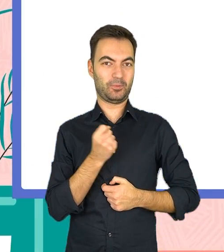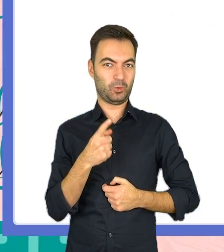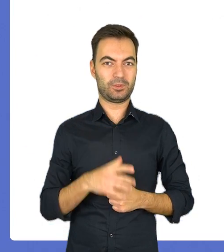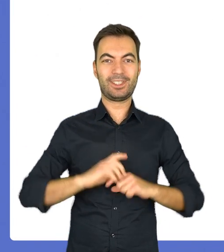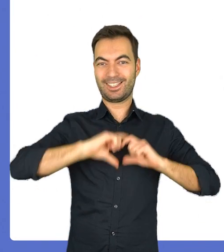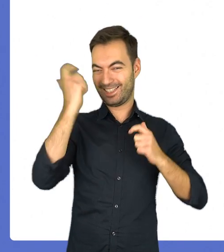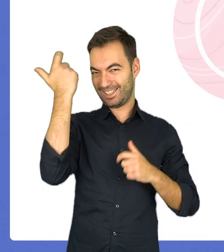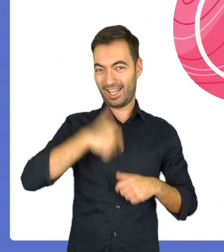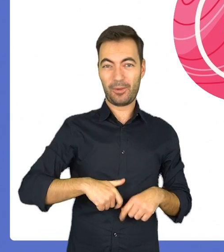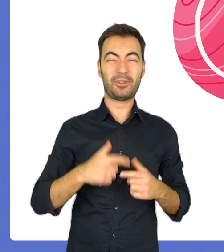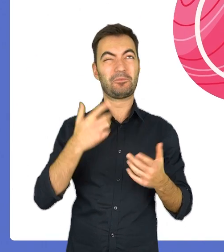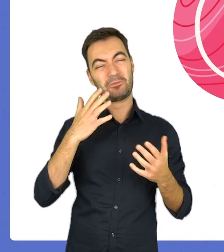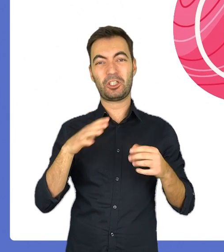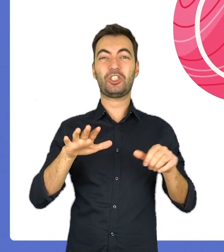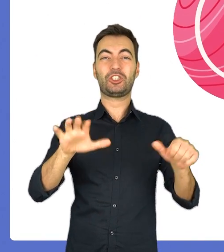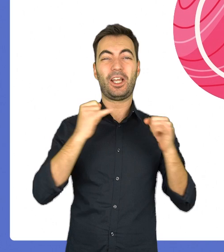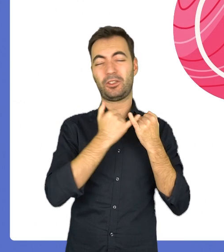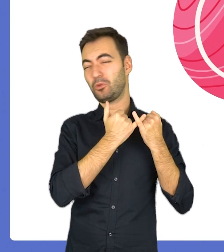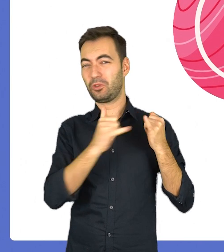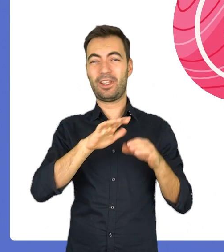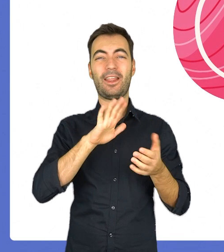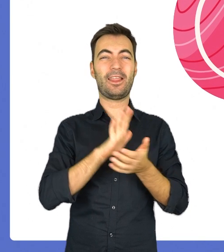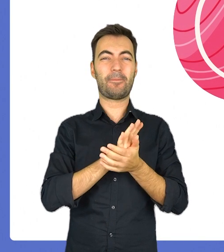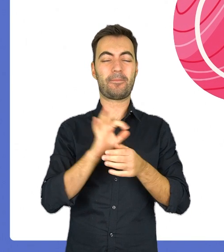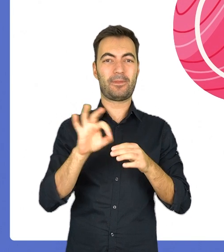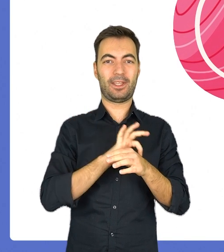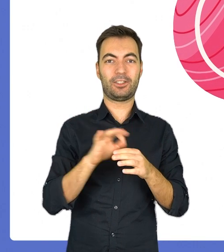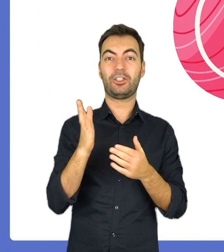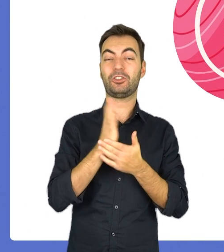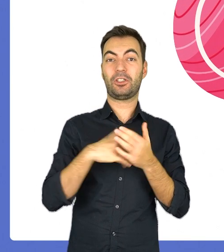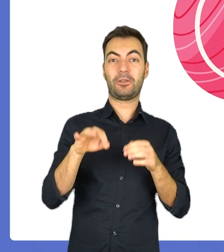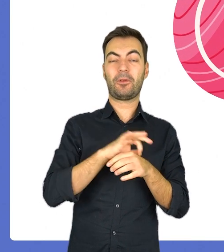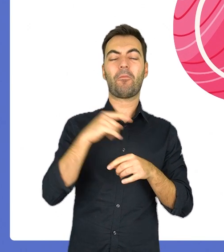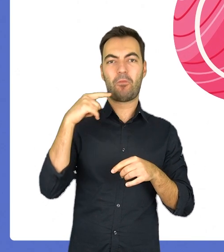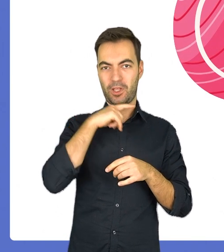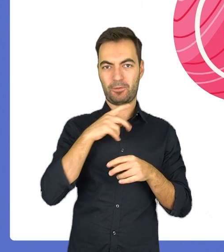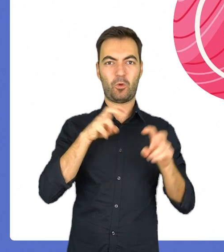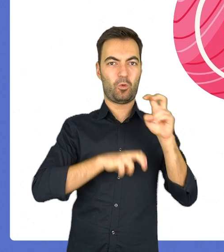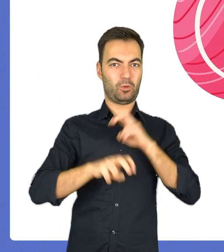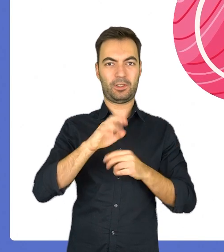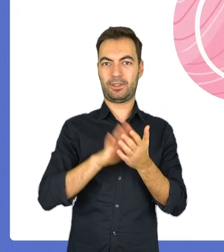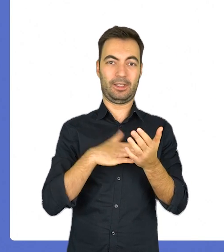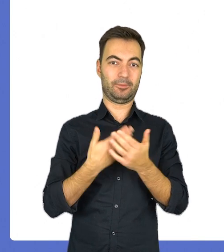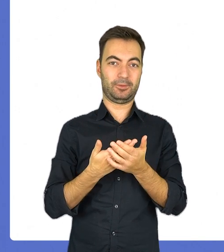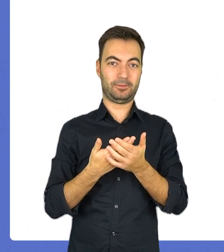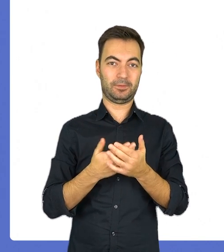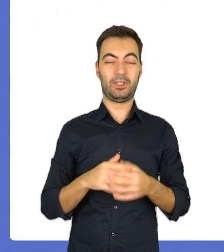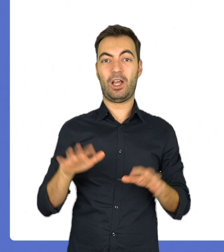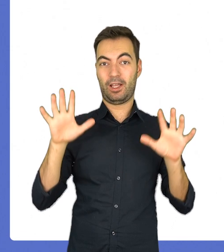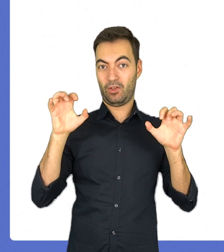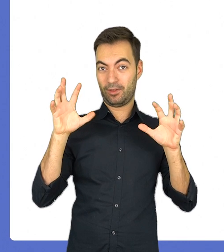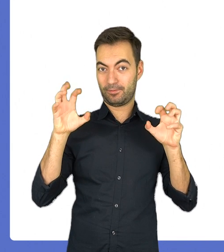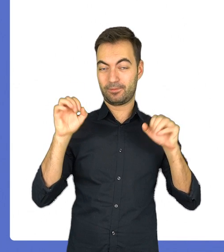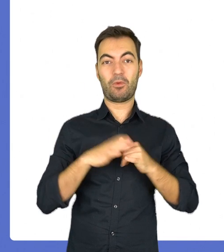W całym ciele mamy ponad 600 różnych mięśni. Niektórymi z nich potrafimy poruszać. Na przykład